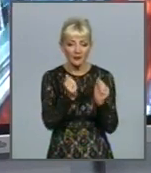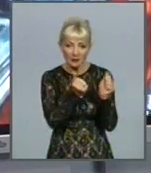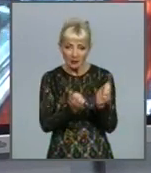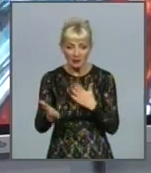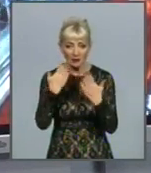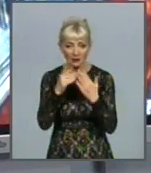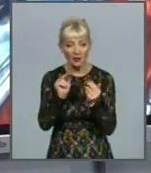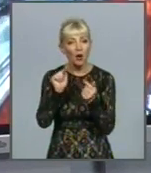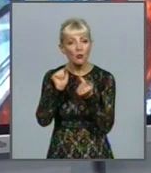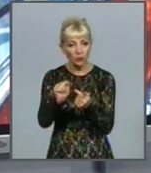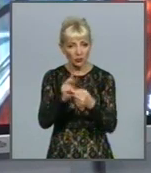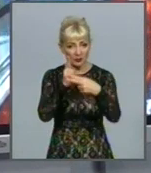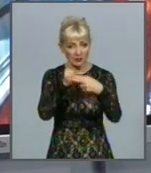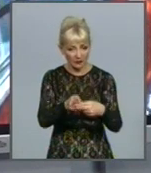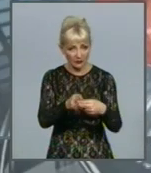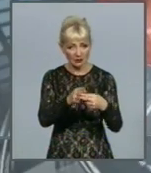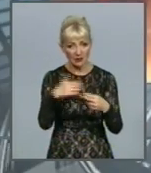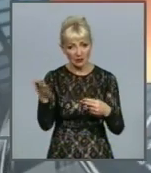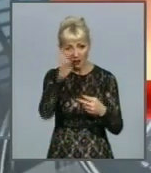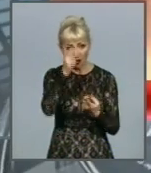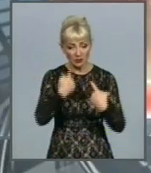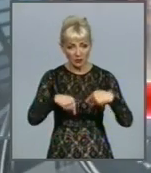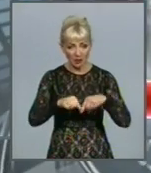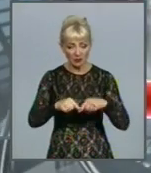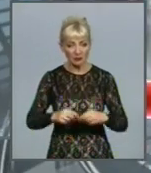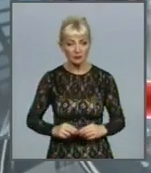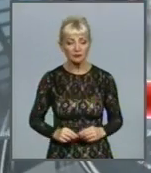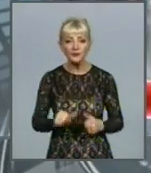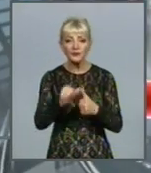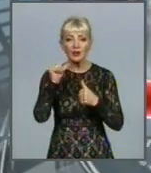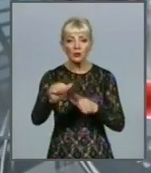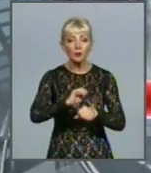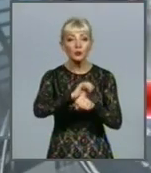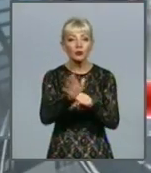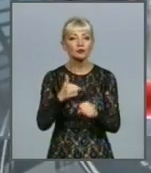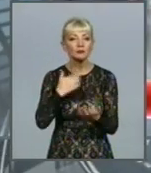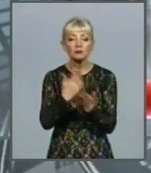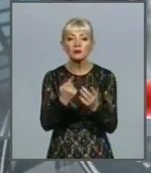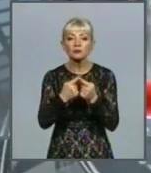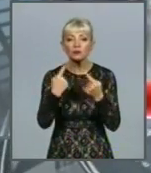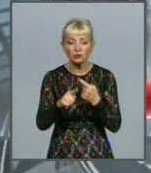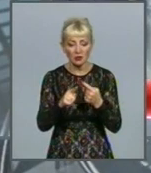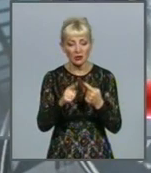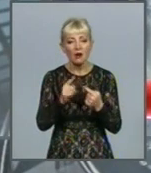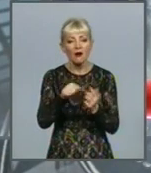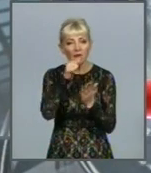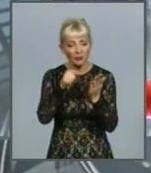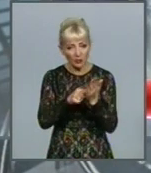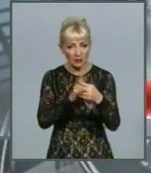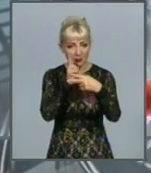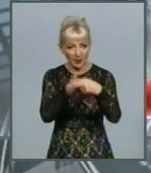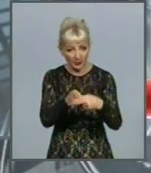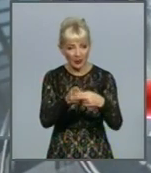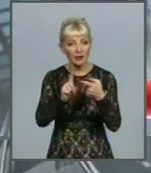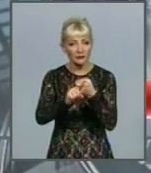протидії її розповсюдження з боку держави. Крім ковіду, маємо і інші, не менш важливі питання профілактики